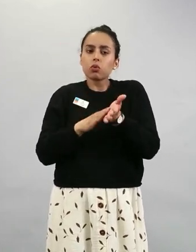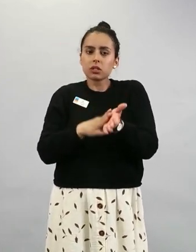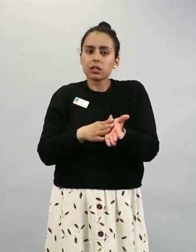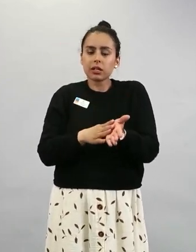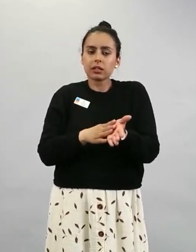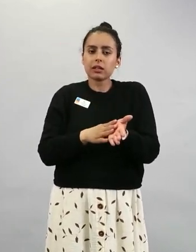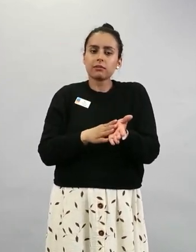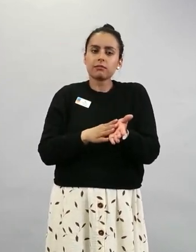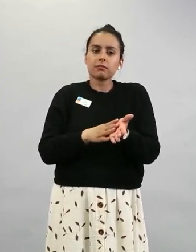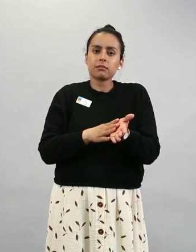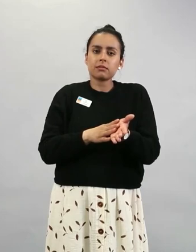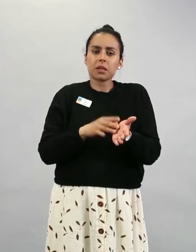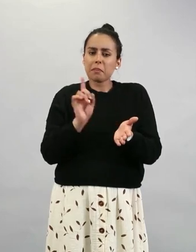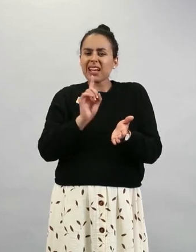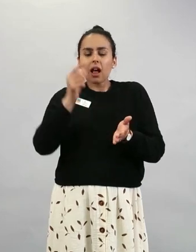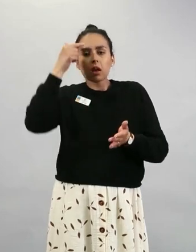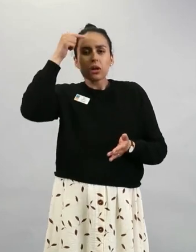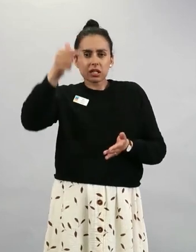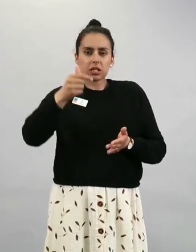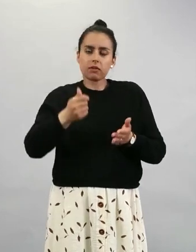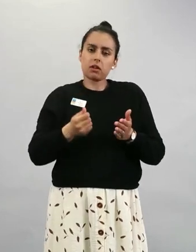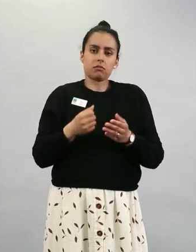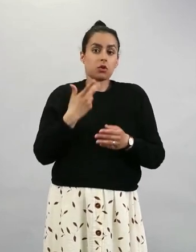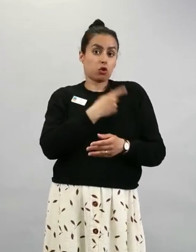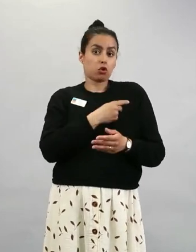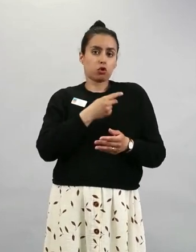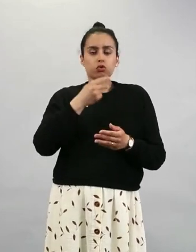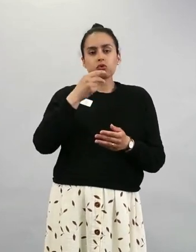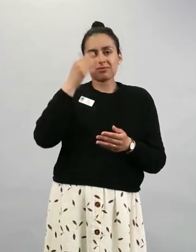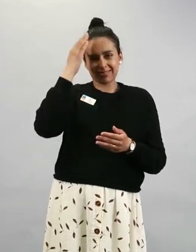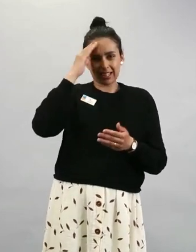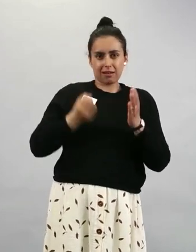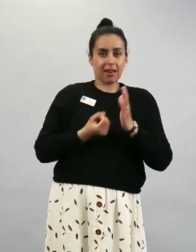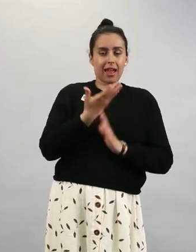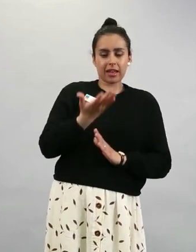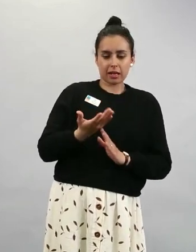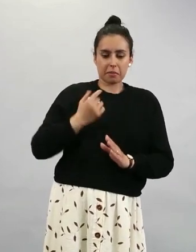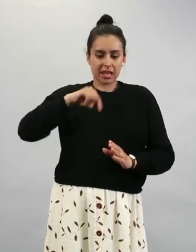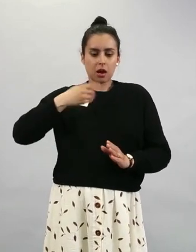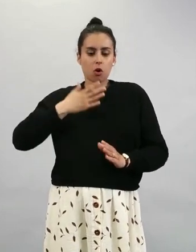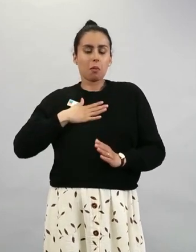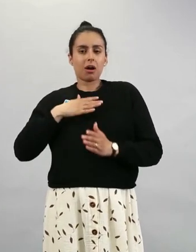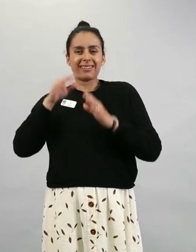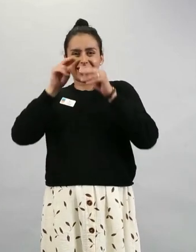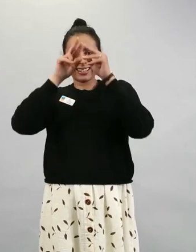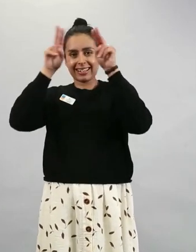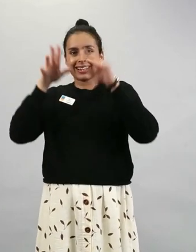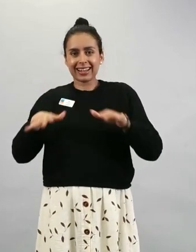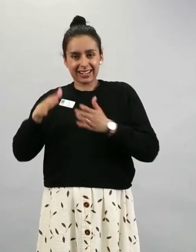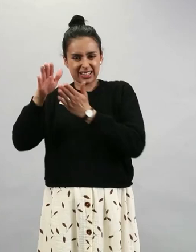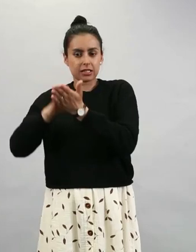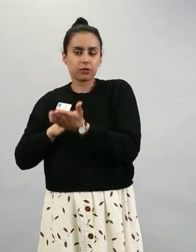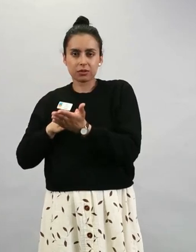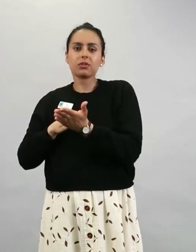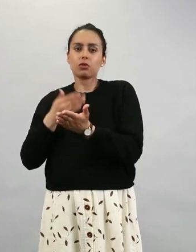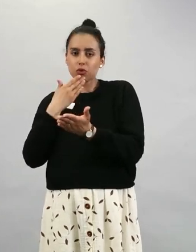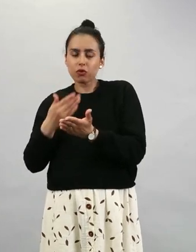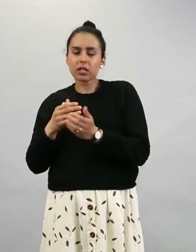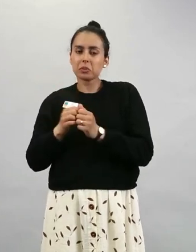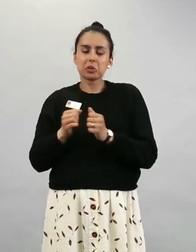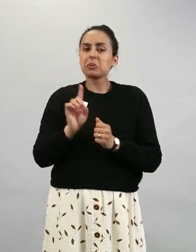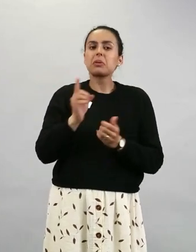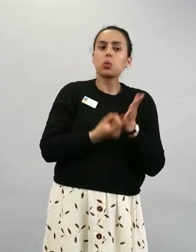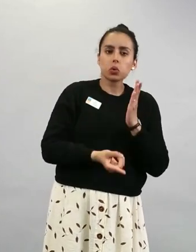rokotustiedon lähteeksi THL omien sivujen lisäksi? Paljon meidän sisarlaitoksilla on hyvää